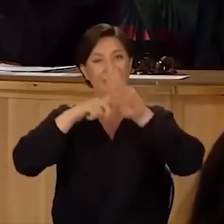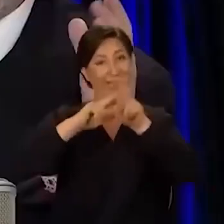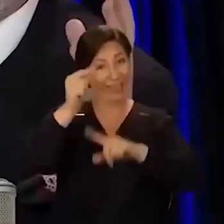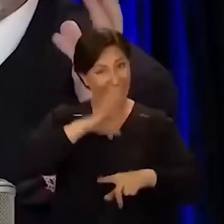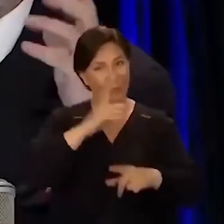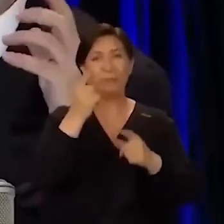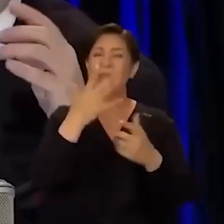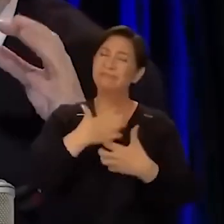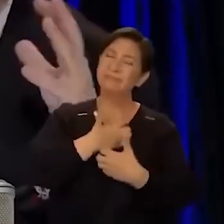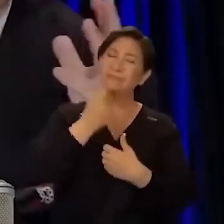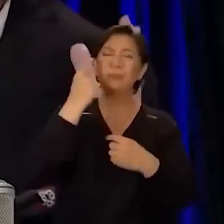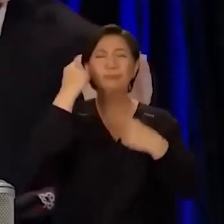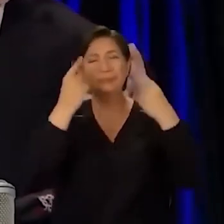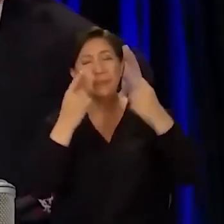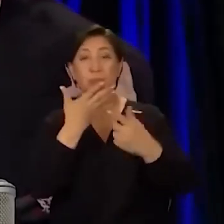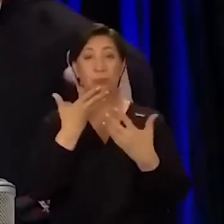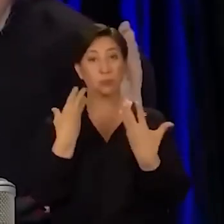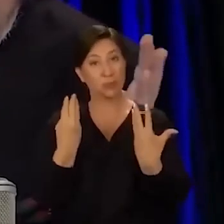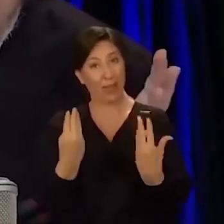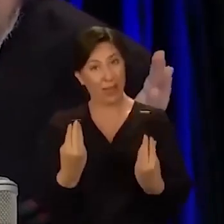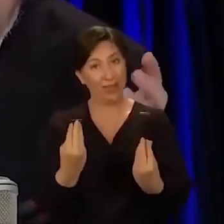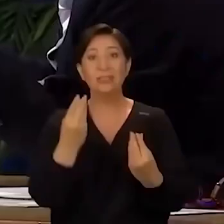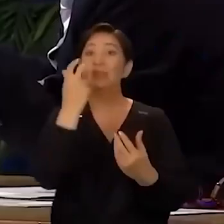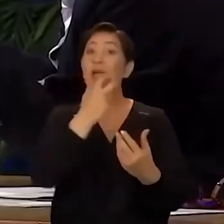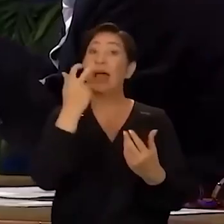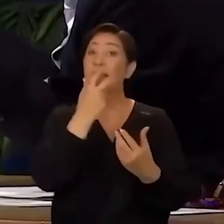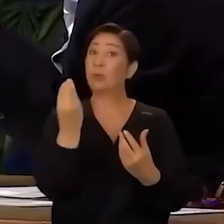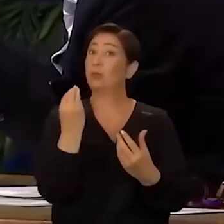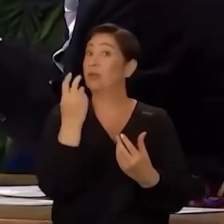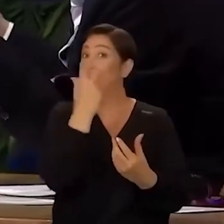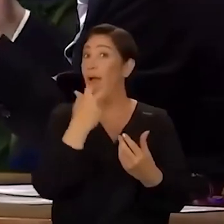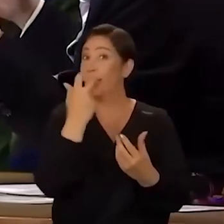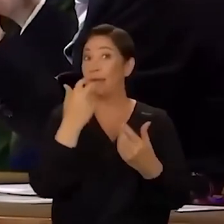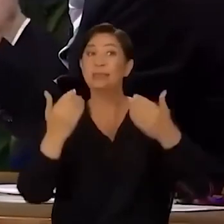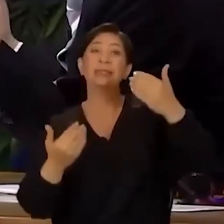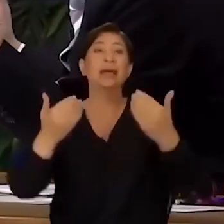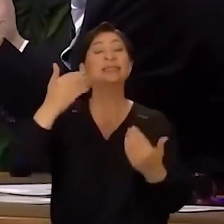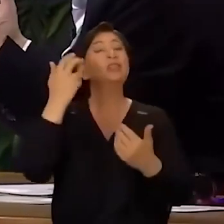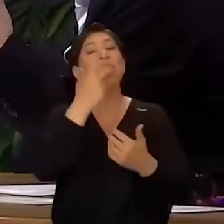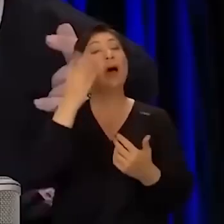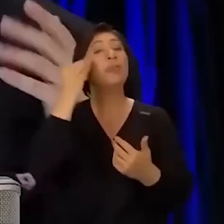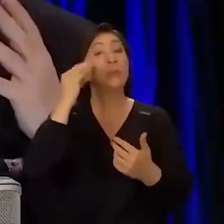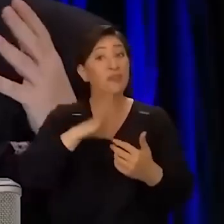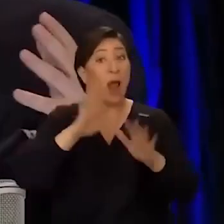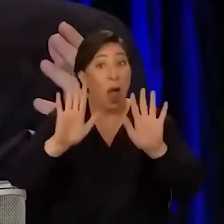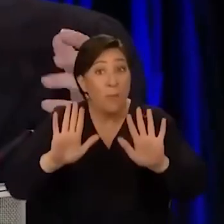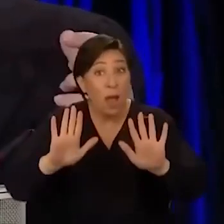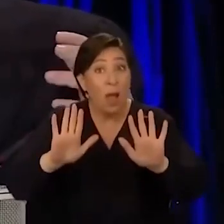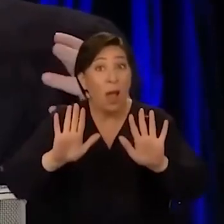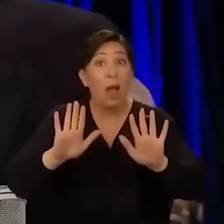biraz melankolik, biraz felsefi, güzel şarkılar yazıyor. Güzel slow şarkıları var, anlamlı şarkıları var ama